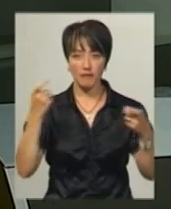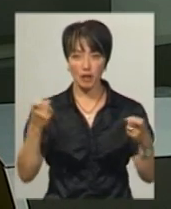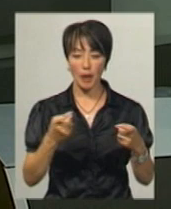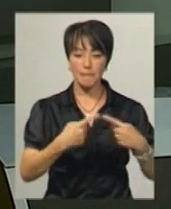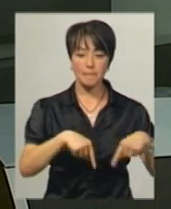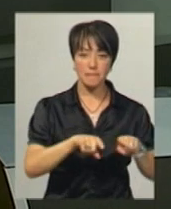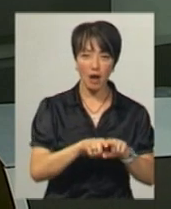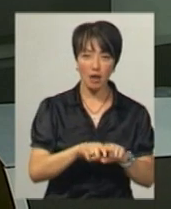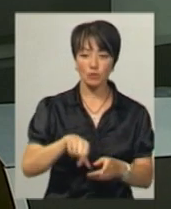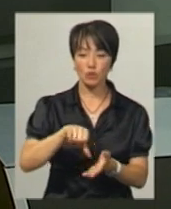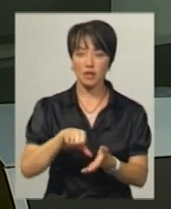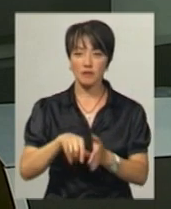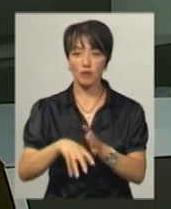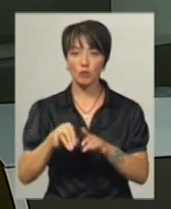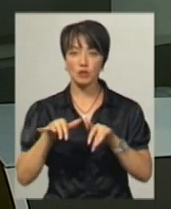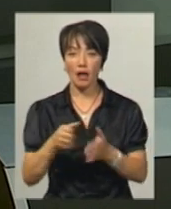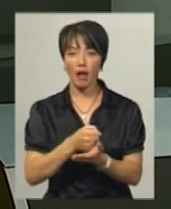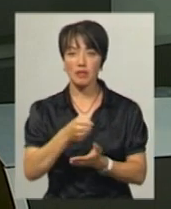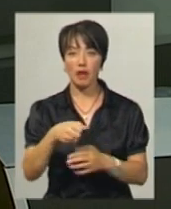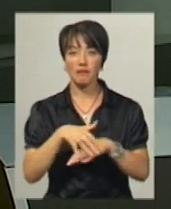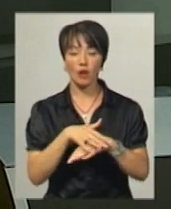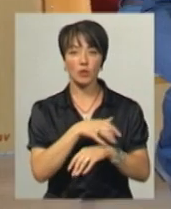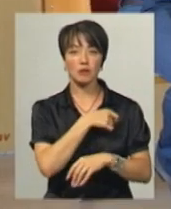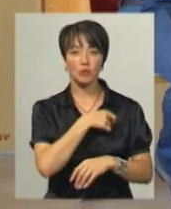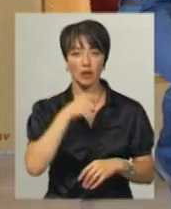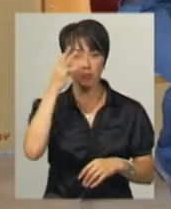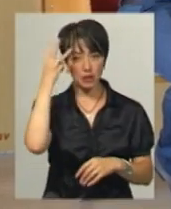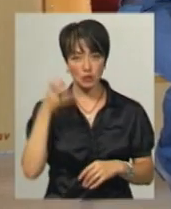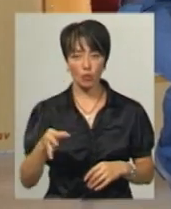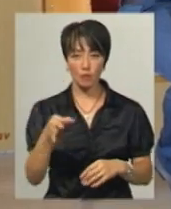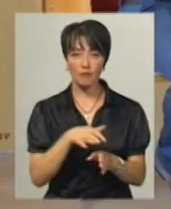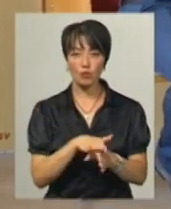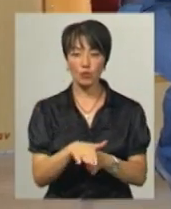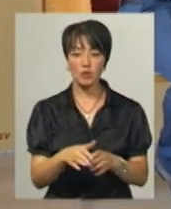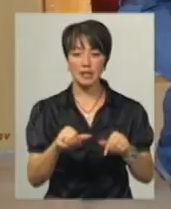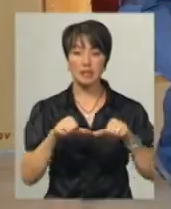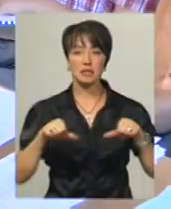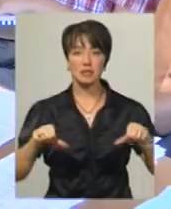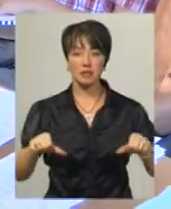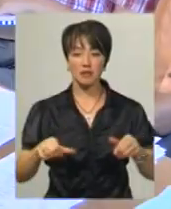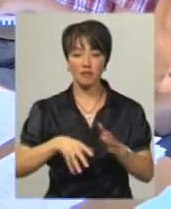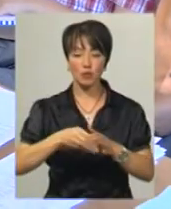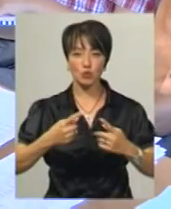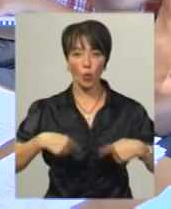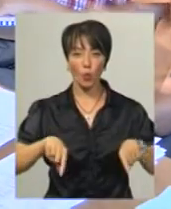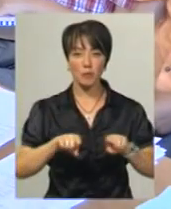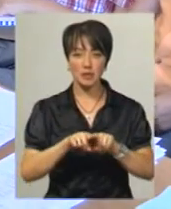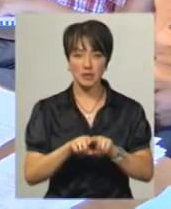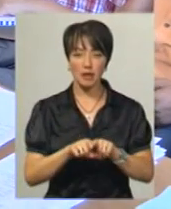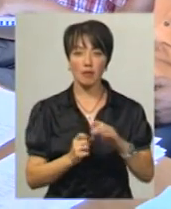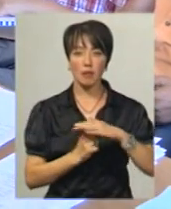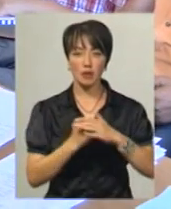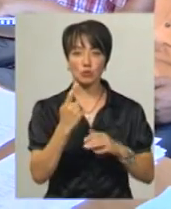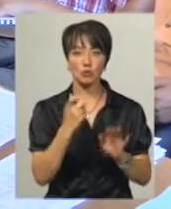партіям, суб'єктам виборчого процесу та кандидатам у народні депутати Хмельницької області відбулося на засіданні Окружної виборчої комісії на